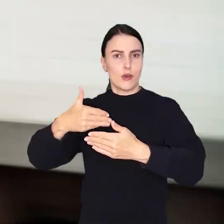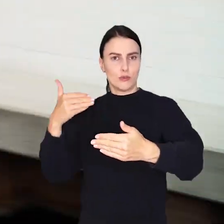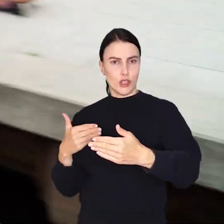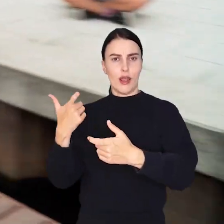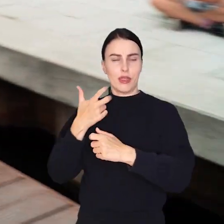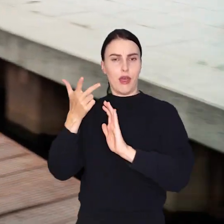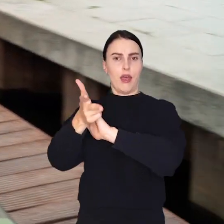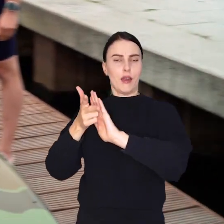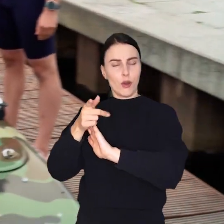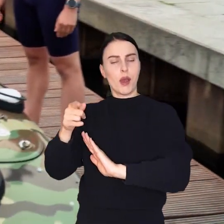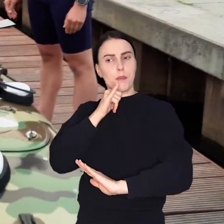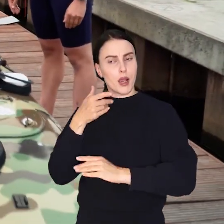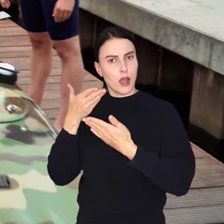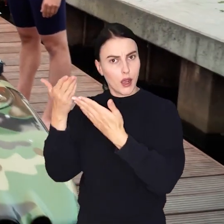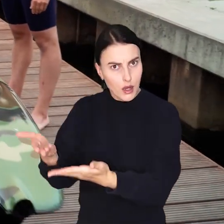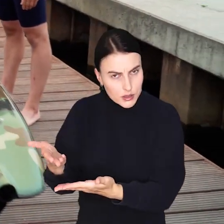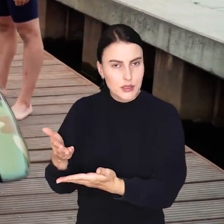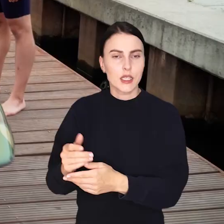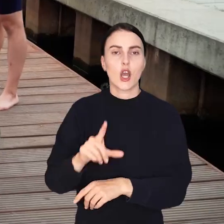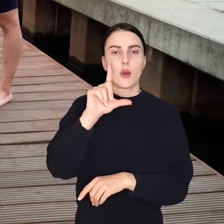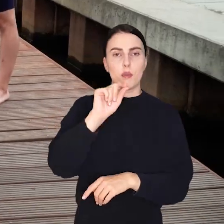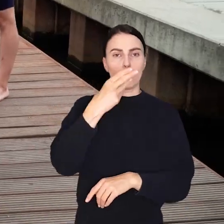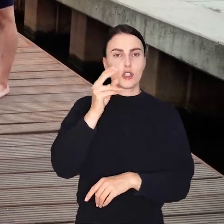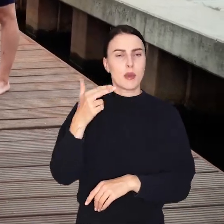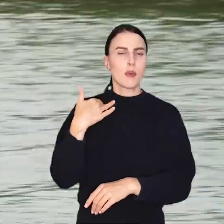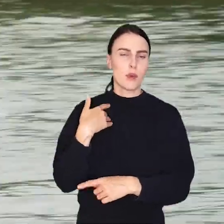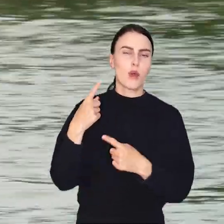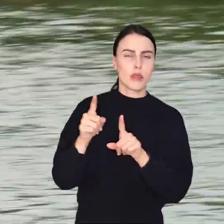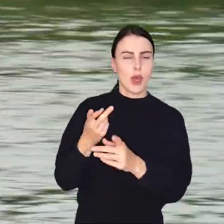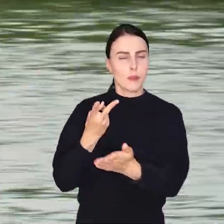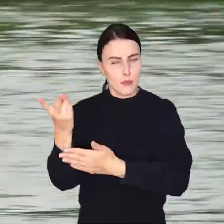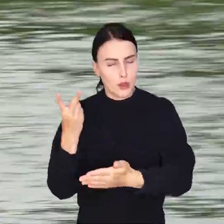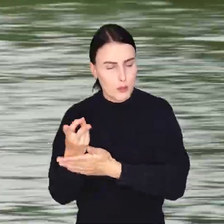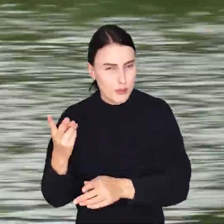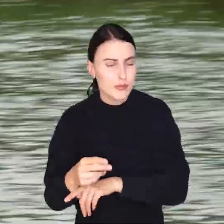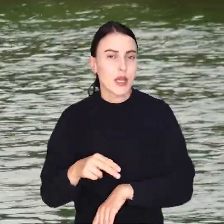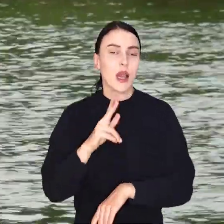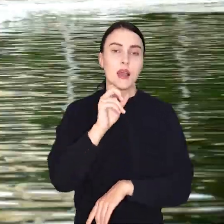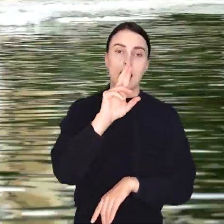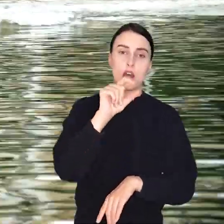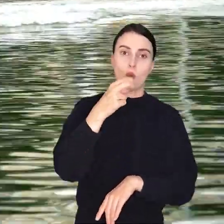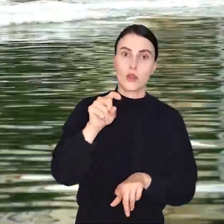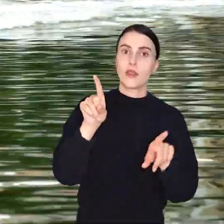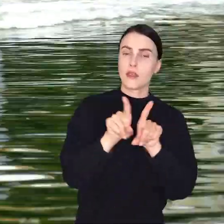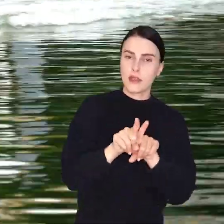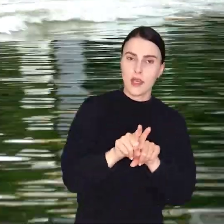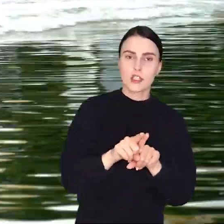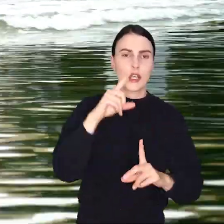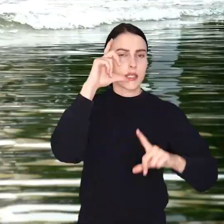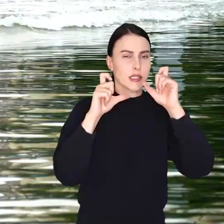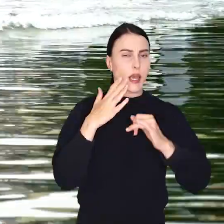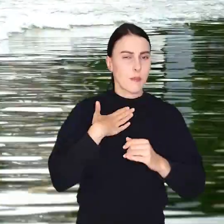kamerą i nagrywa poczynania innych. Przemek zaliczył kilka wodnych upadków. Karolina niewiele mniej